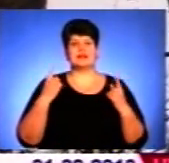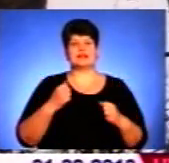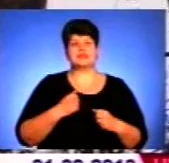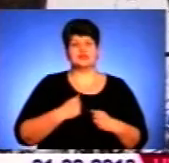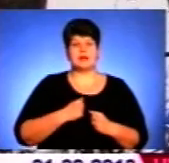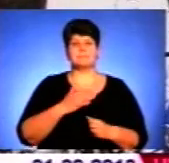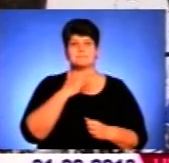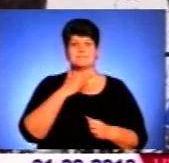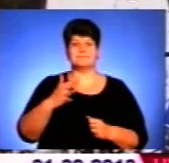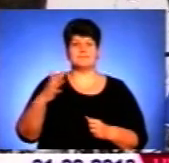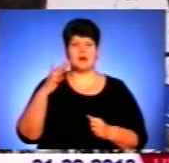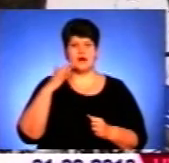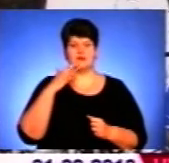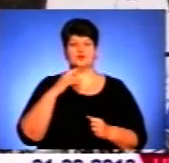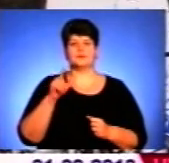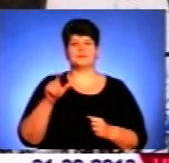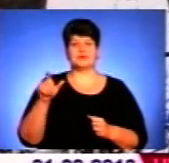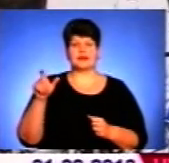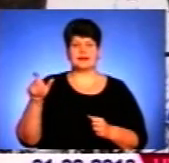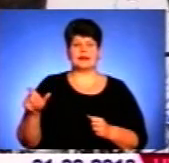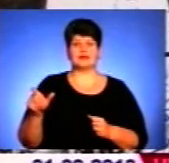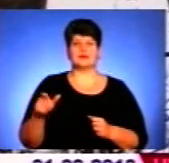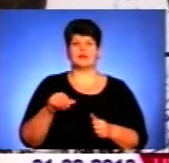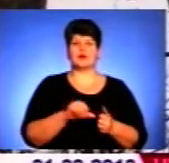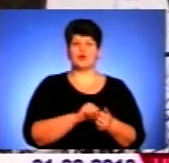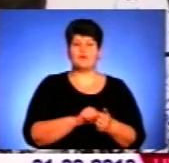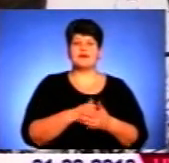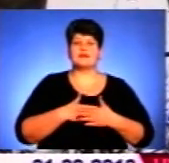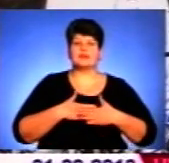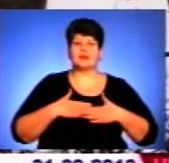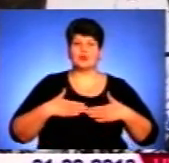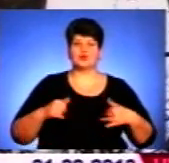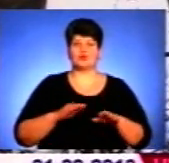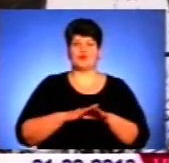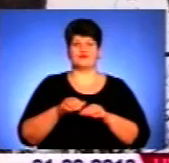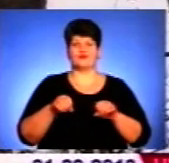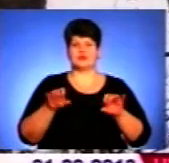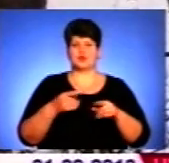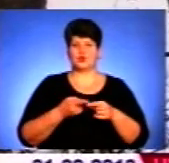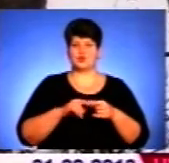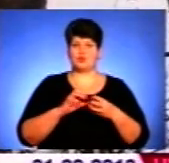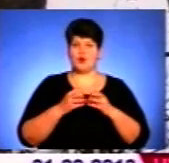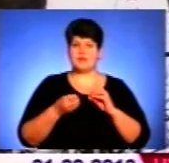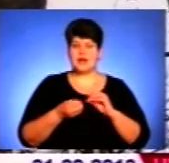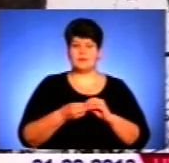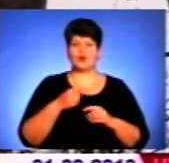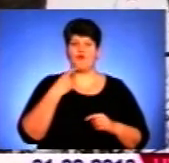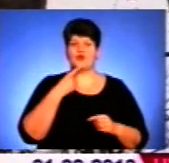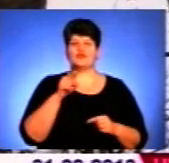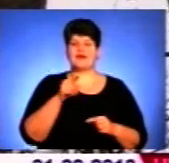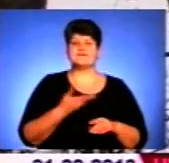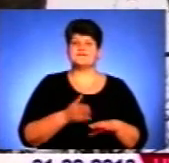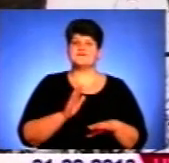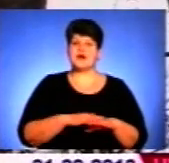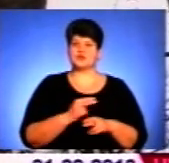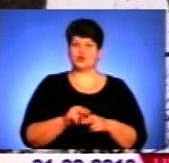багато пацієнтів, наркоманів не хочуть повністю вирішити цю проблему. І тому кажуть, що вона важко лікується.